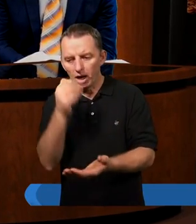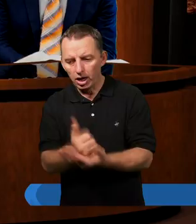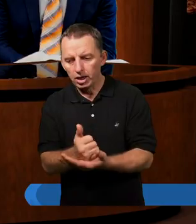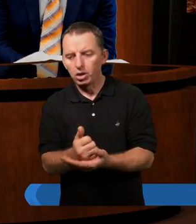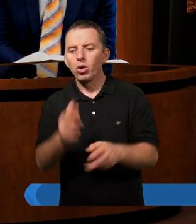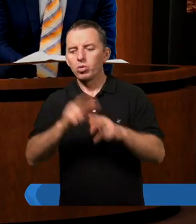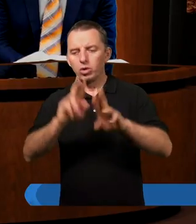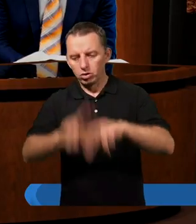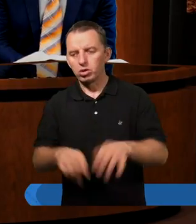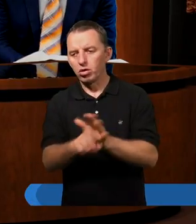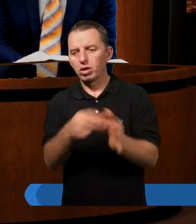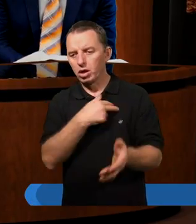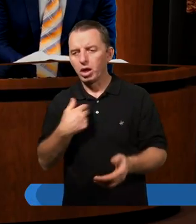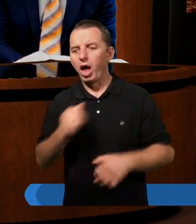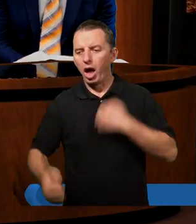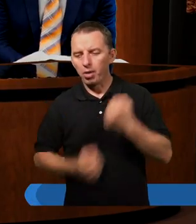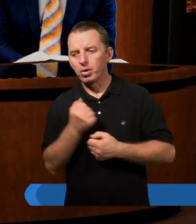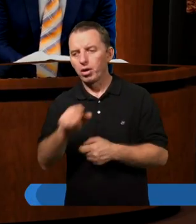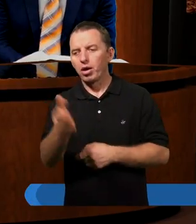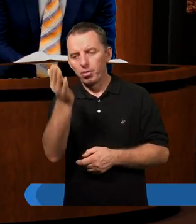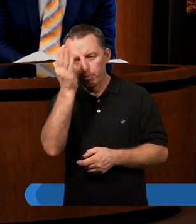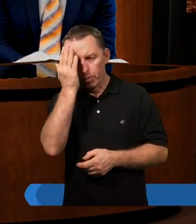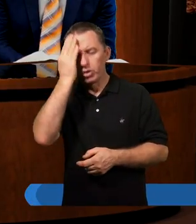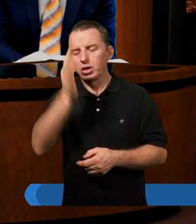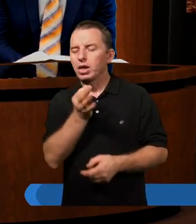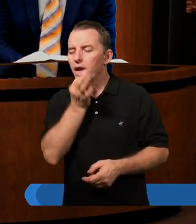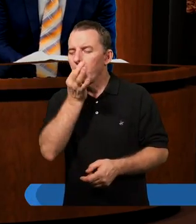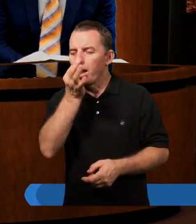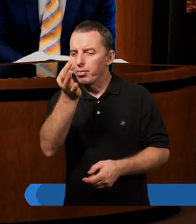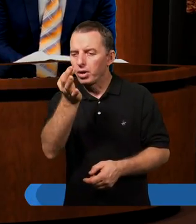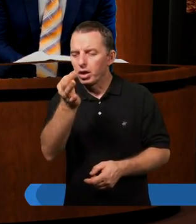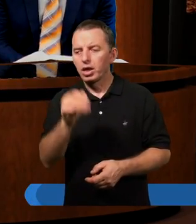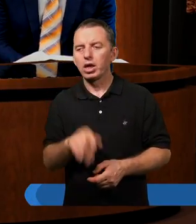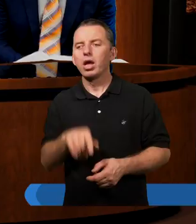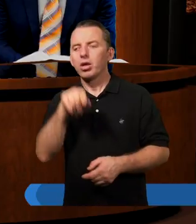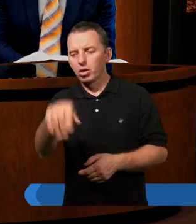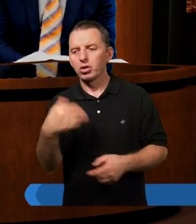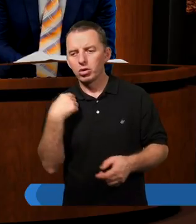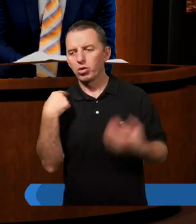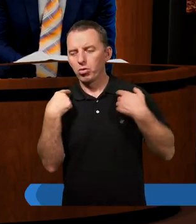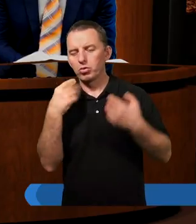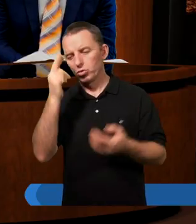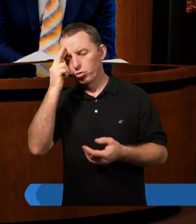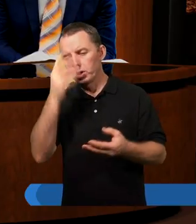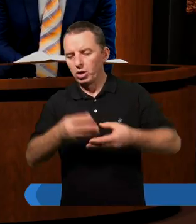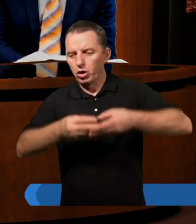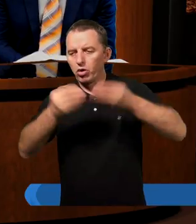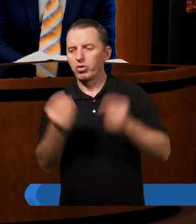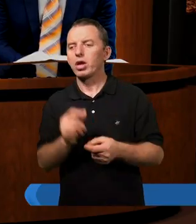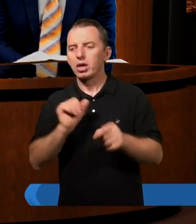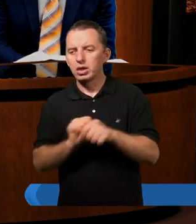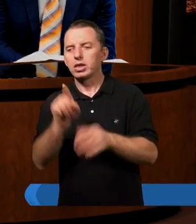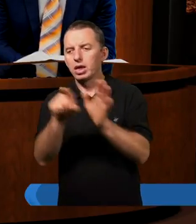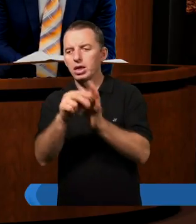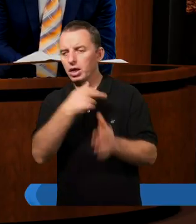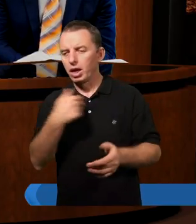został dla nas. Panie, proszę, abyśmy mogli go poznać lepiej, abyśmy mogli, Panie, rozumieć, kim Ty jesteś dla nas